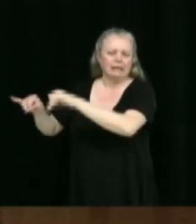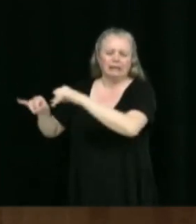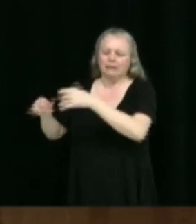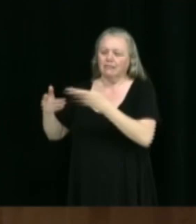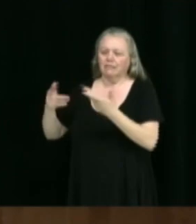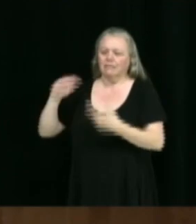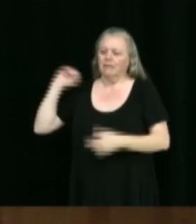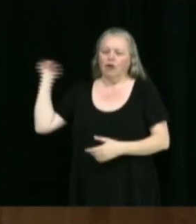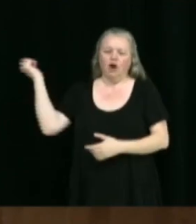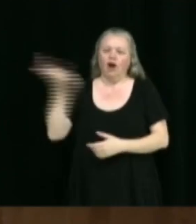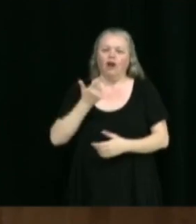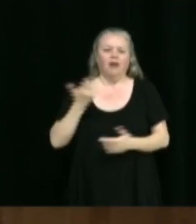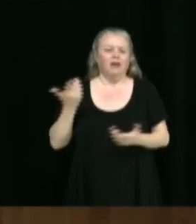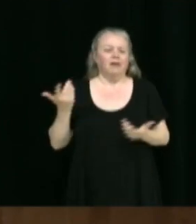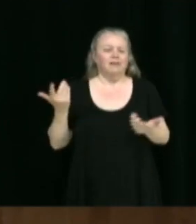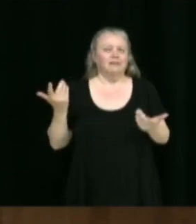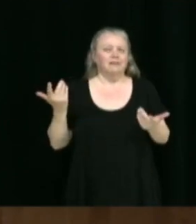Vraiment,